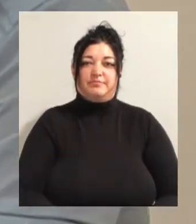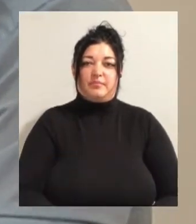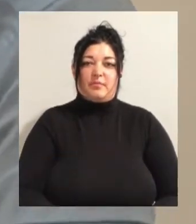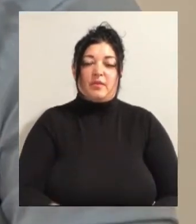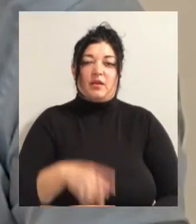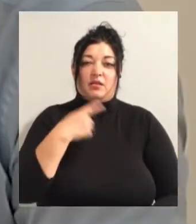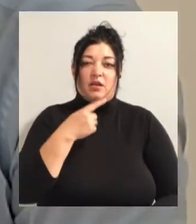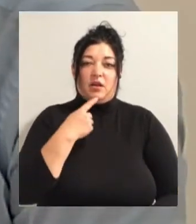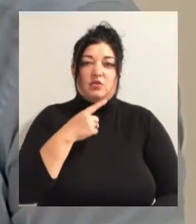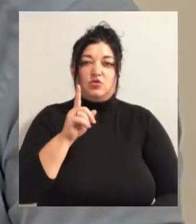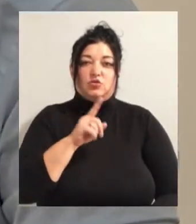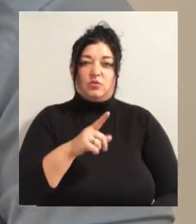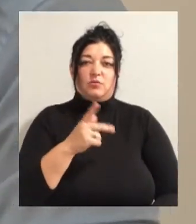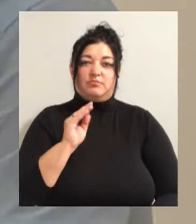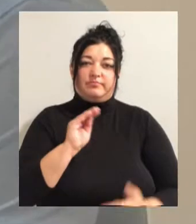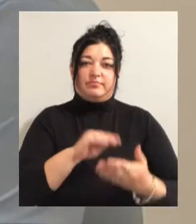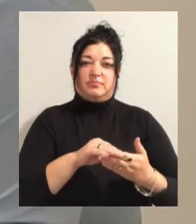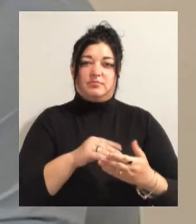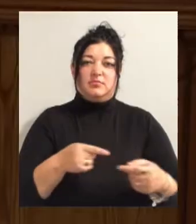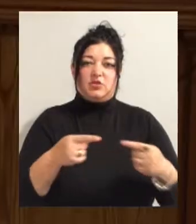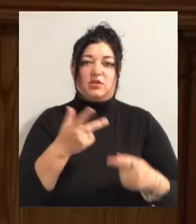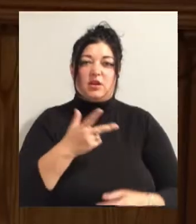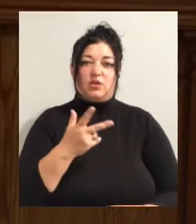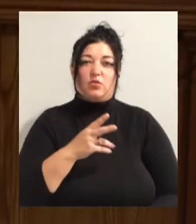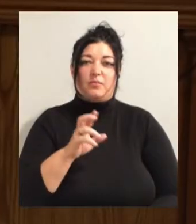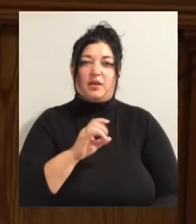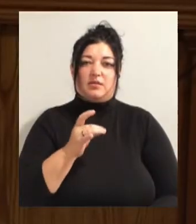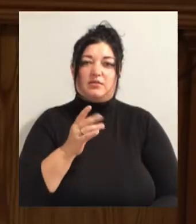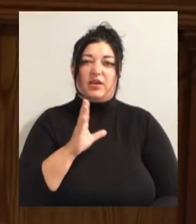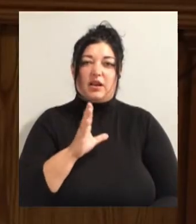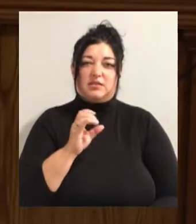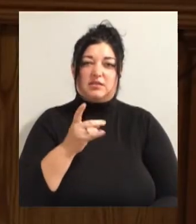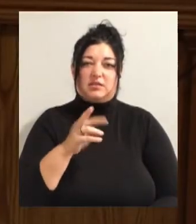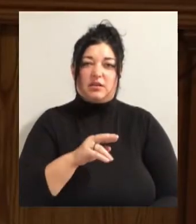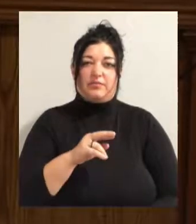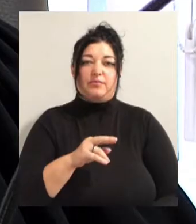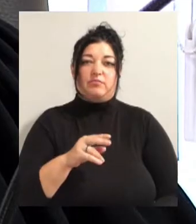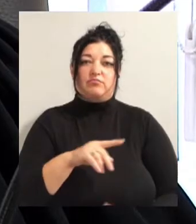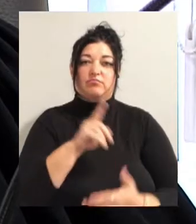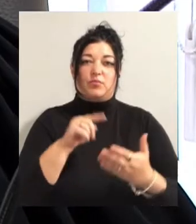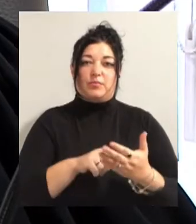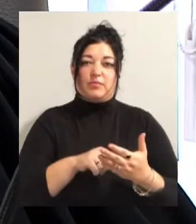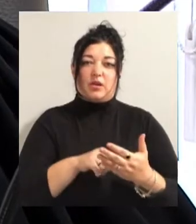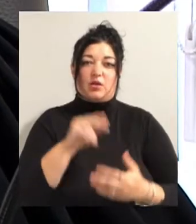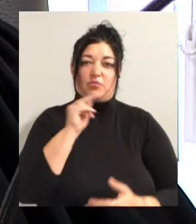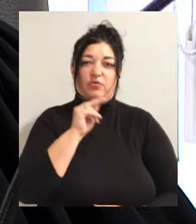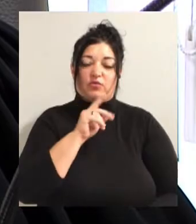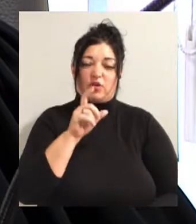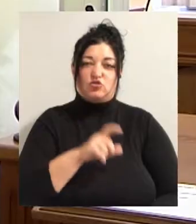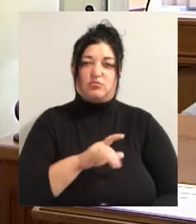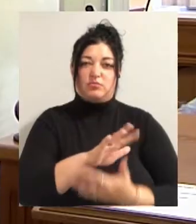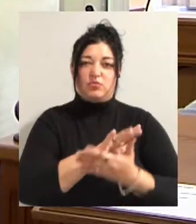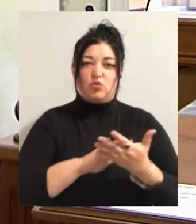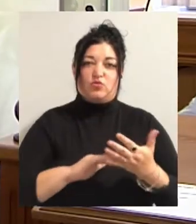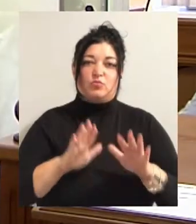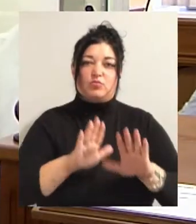призначили 3 вересня, оскільки інші прокурори у відпустці. Прокурор звернувся до судів з клопотанням, аби обвинуваченим продовжили термін перебування в